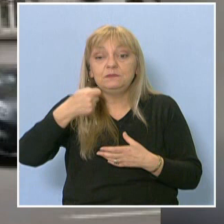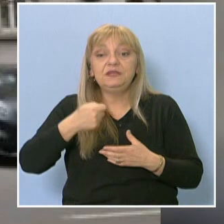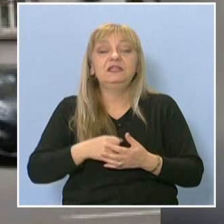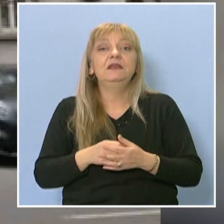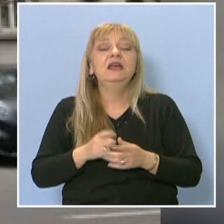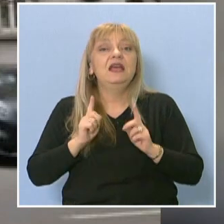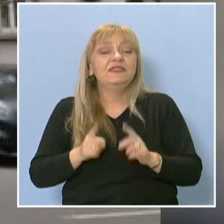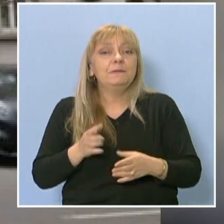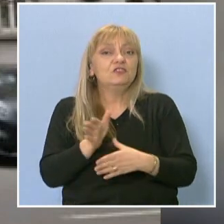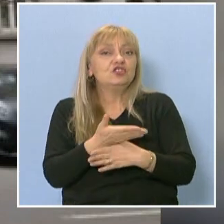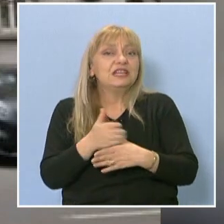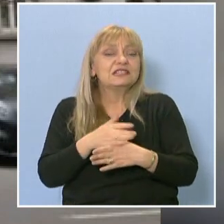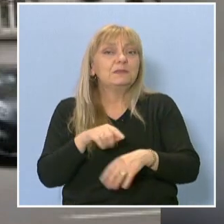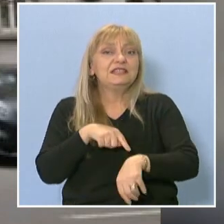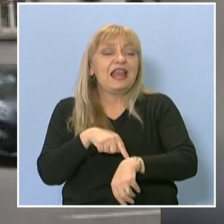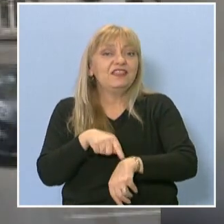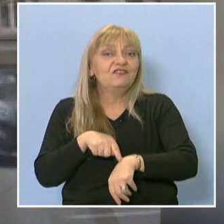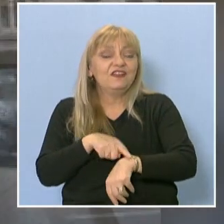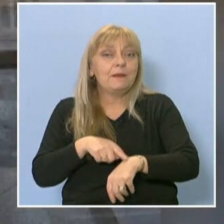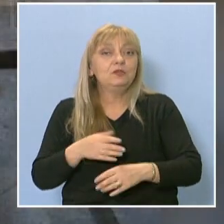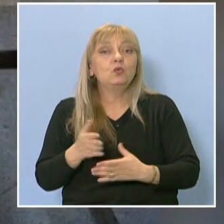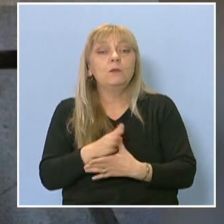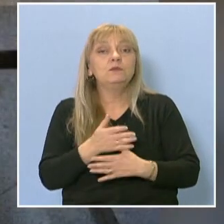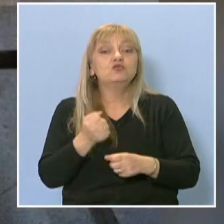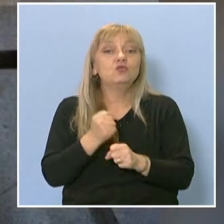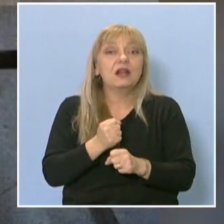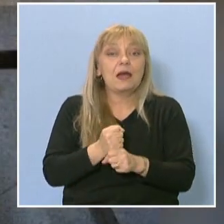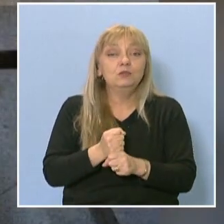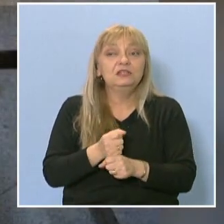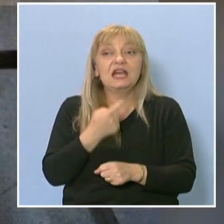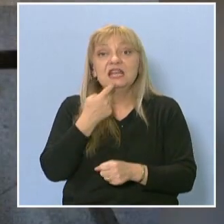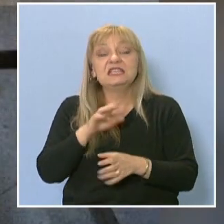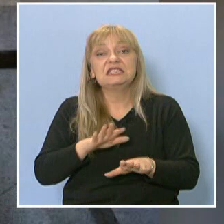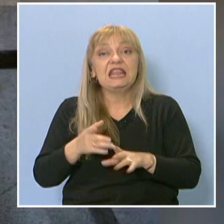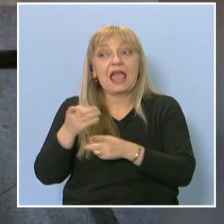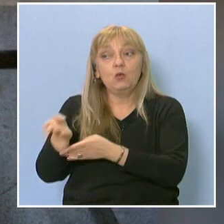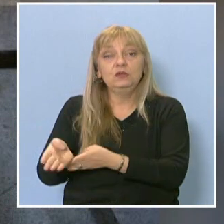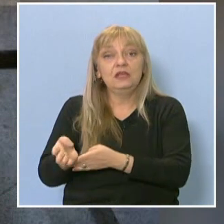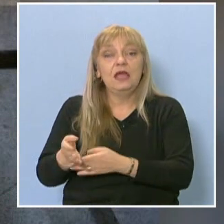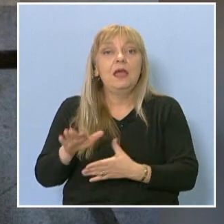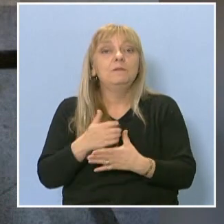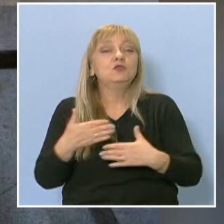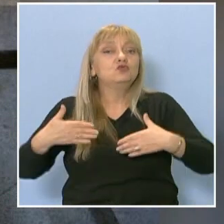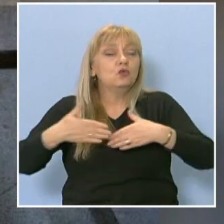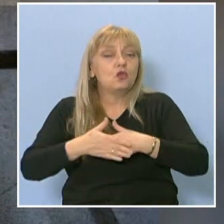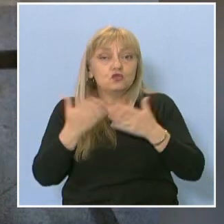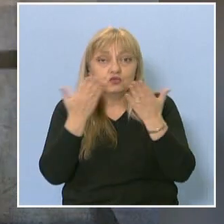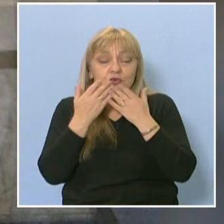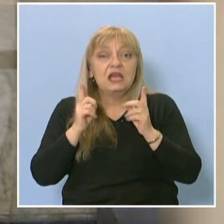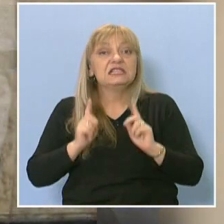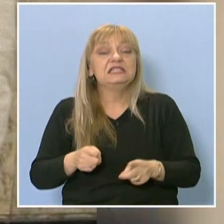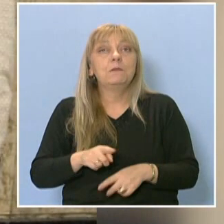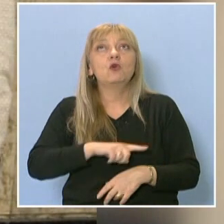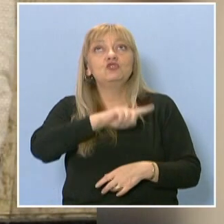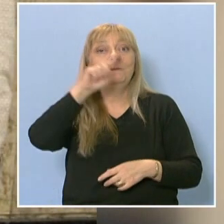разпределят времето си между работа за някой от тях, между нощното четене, за да може през деня